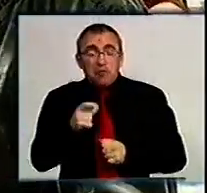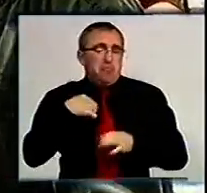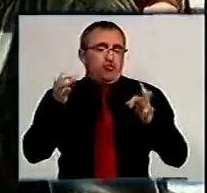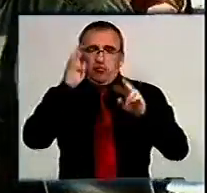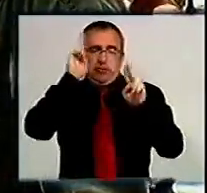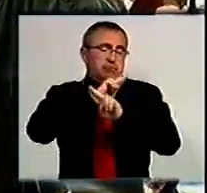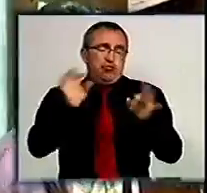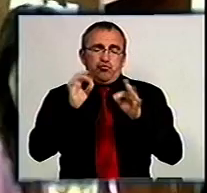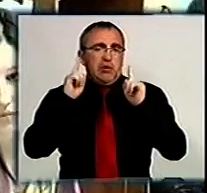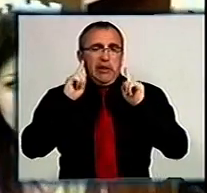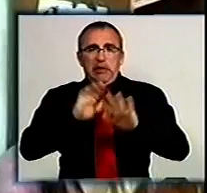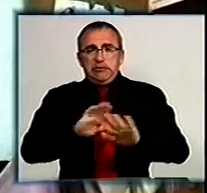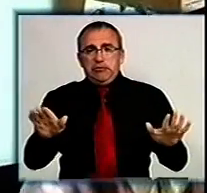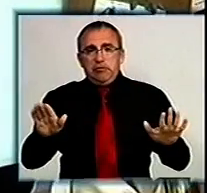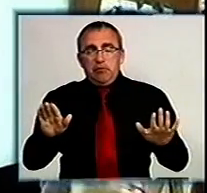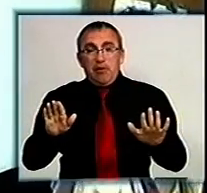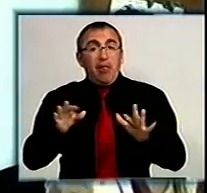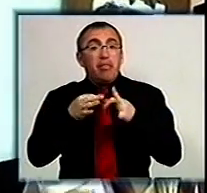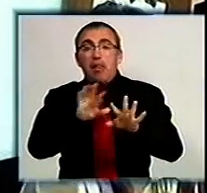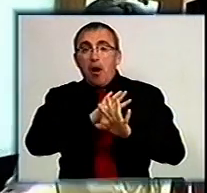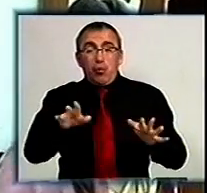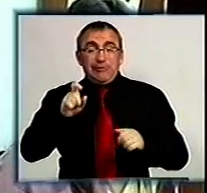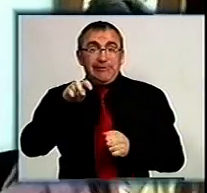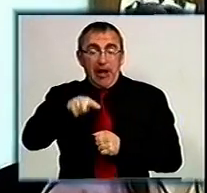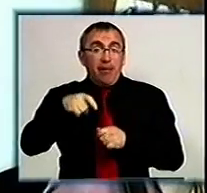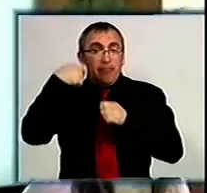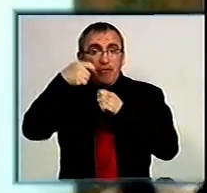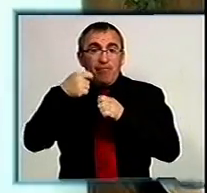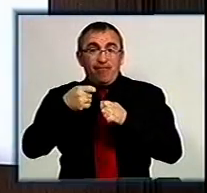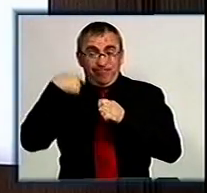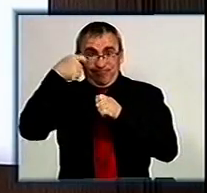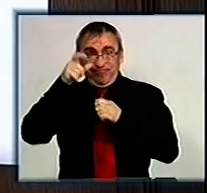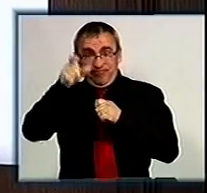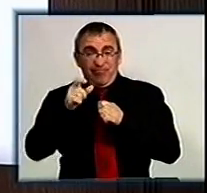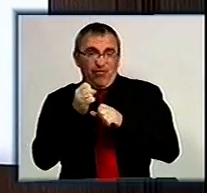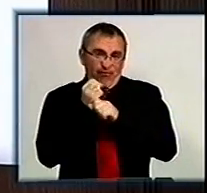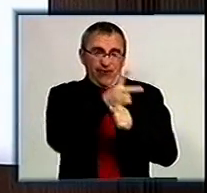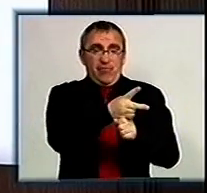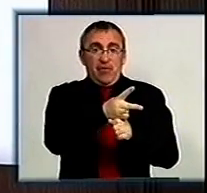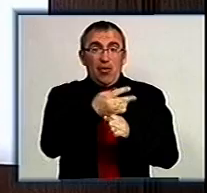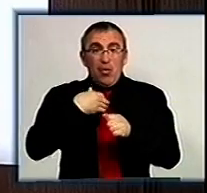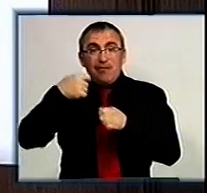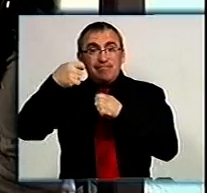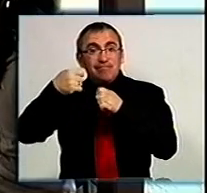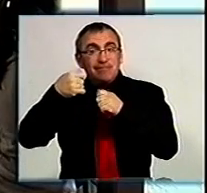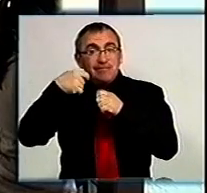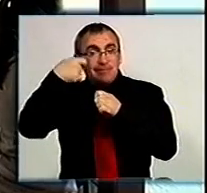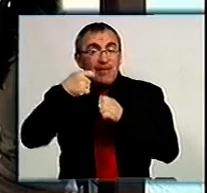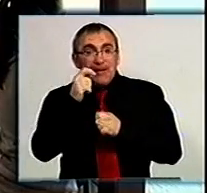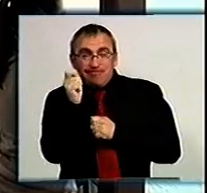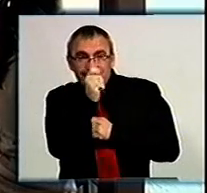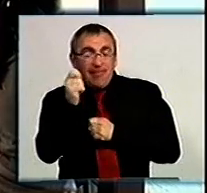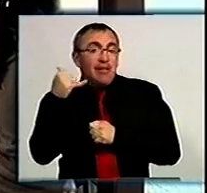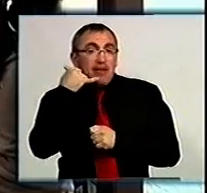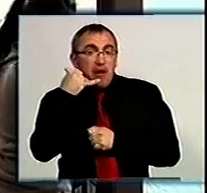знаємо, ми нічого не слухаємо. Не пускають до залу журналістів. Оператора виштовхують за двері. Доводиться знімати на телефон. Суддя Оксана